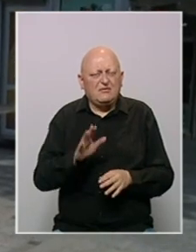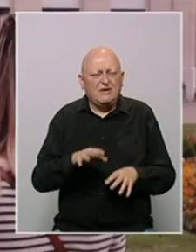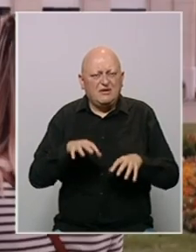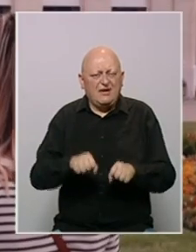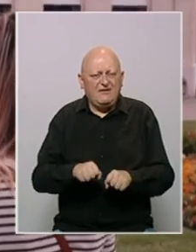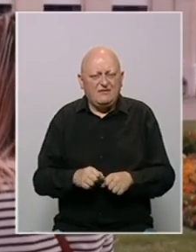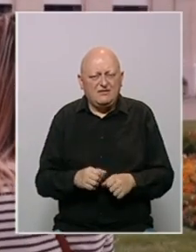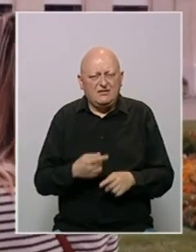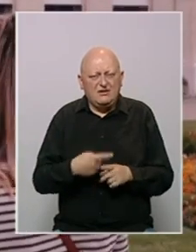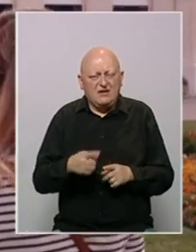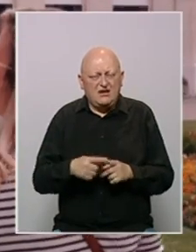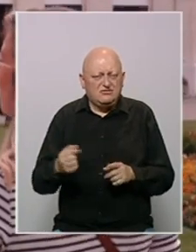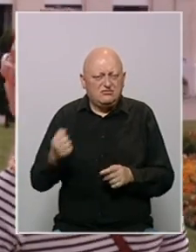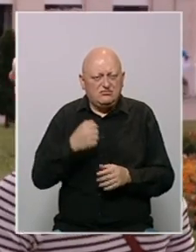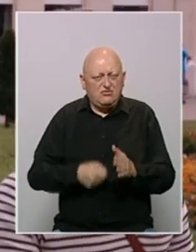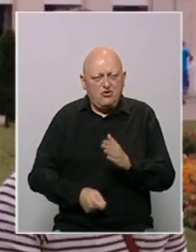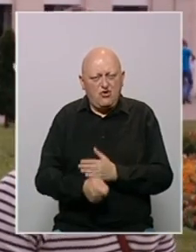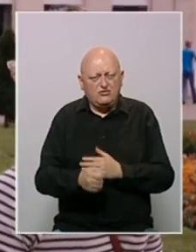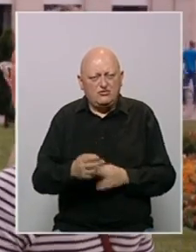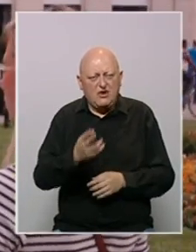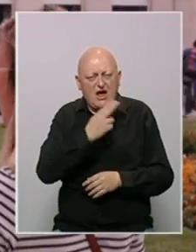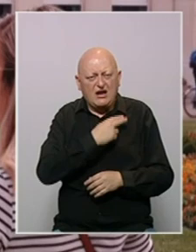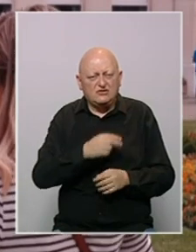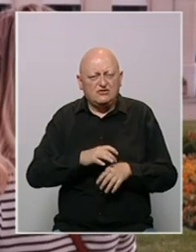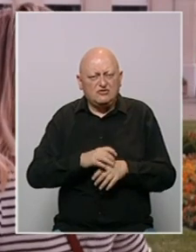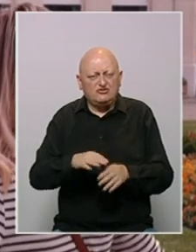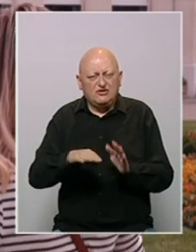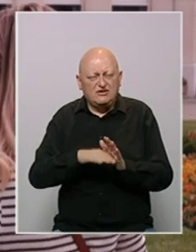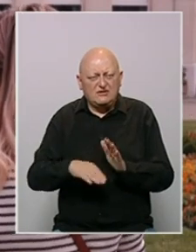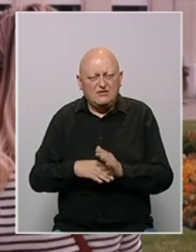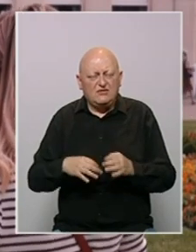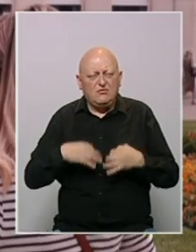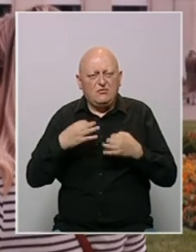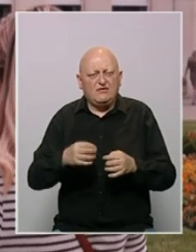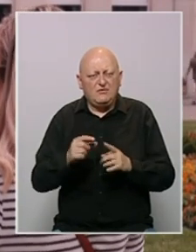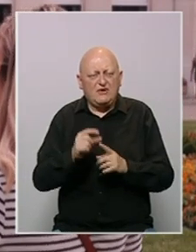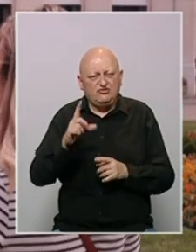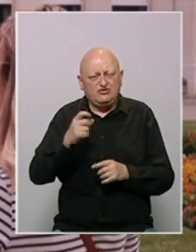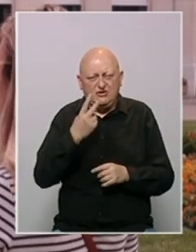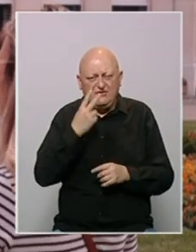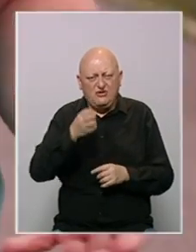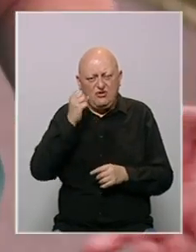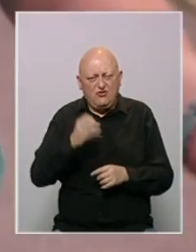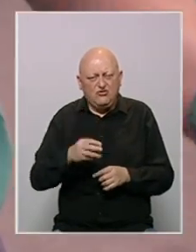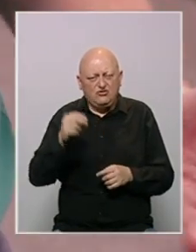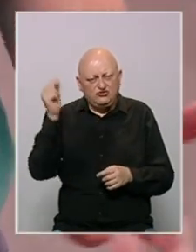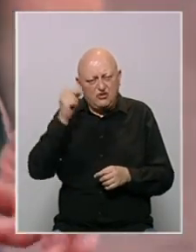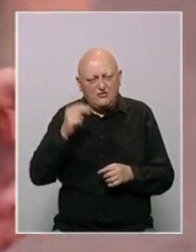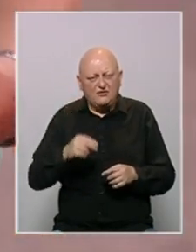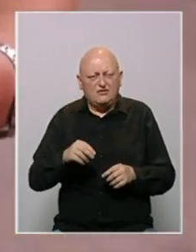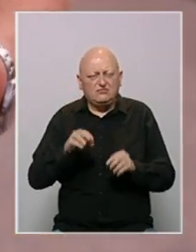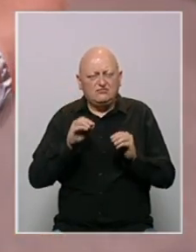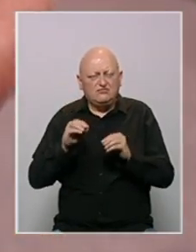vlasti. Razlog za kriminalni korupciju u agencijama za sprovođenje zakona profesor Predrag Čeranić vidi u lošoj obrazovnoj strukturi